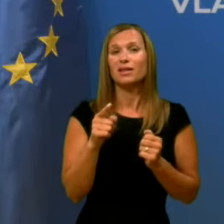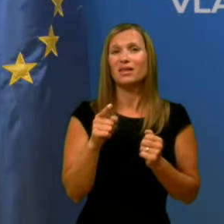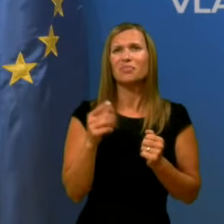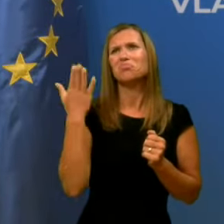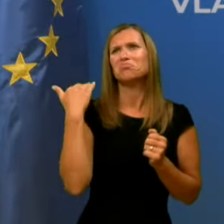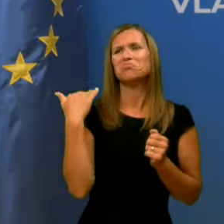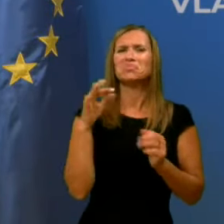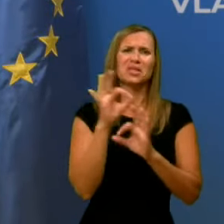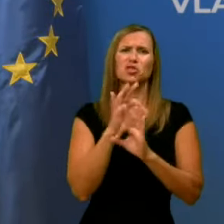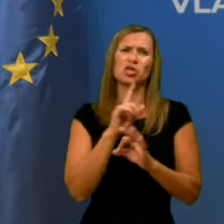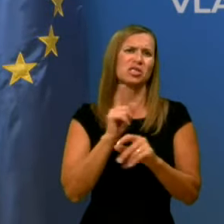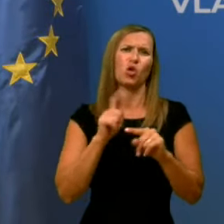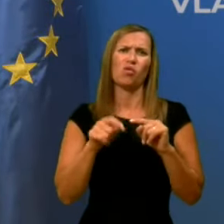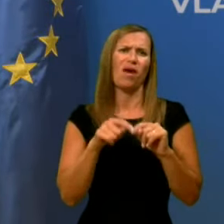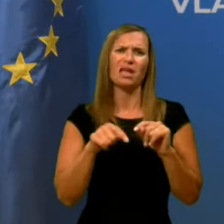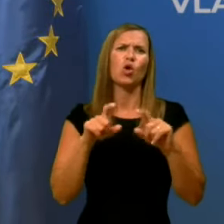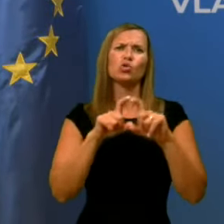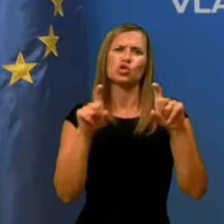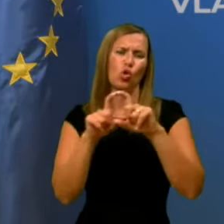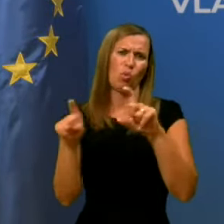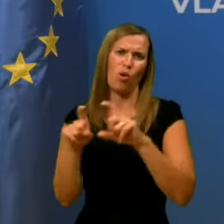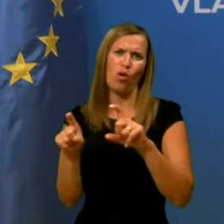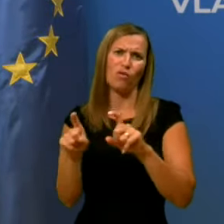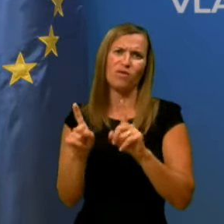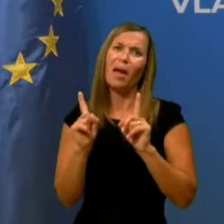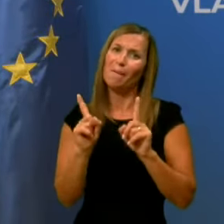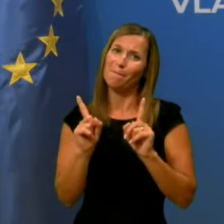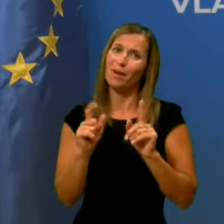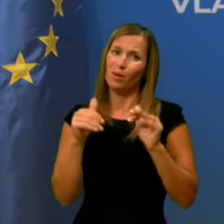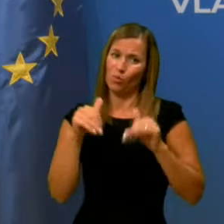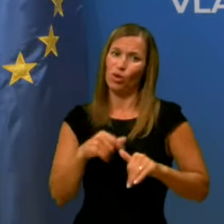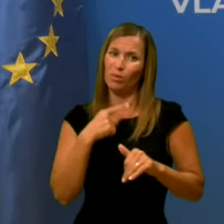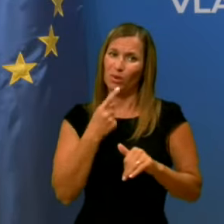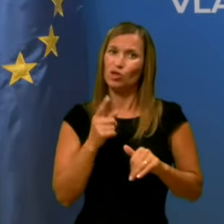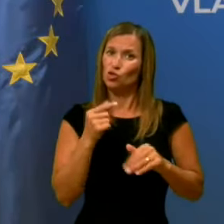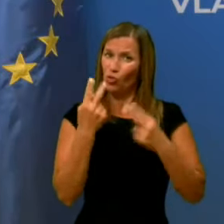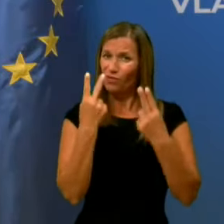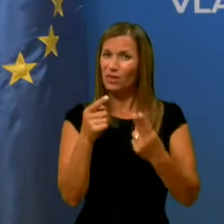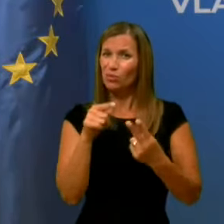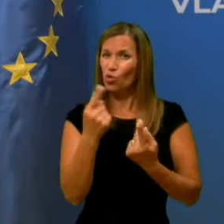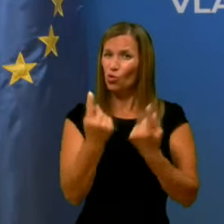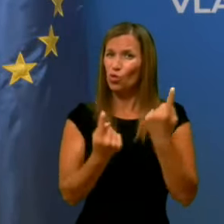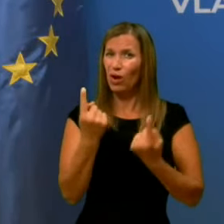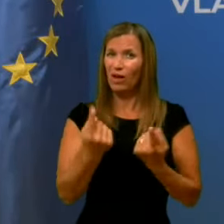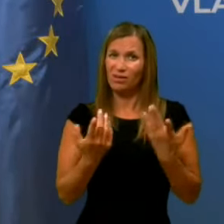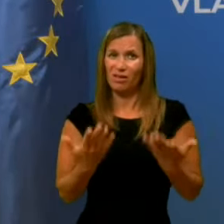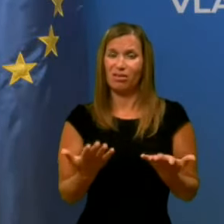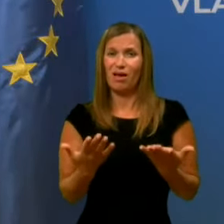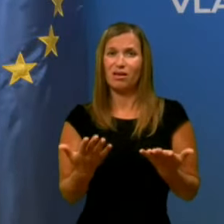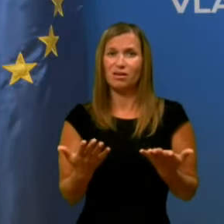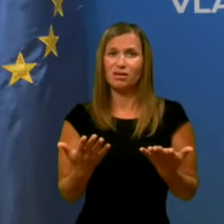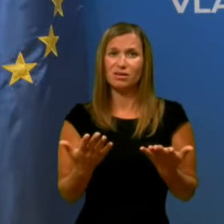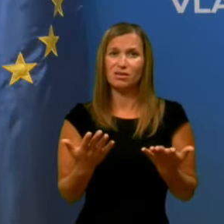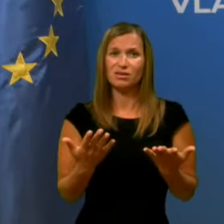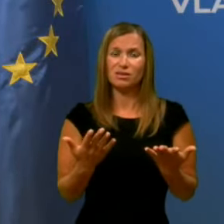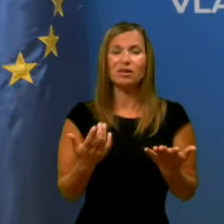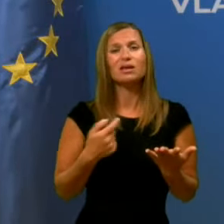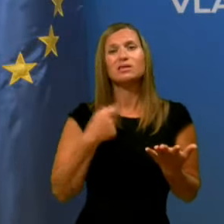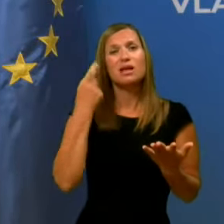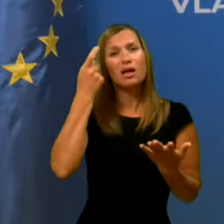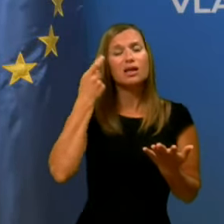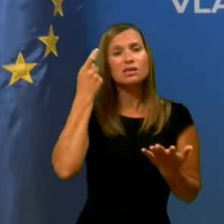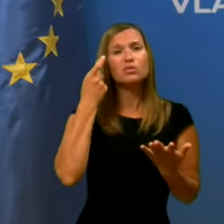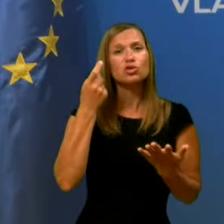domovi. Moram pa reči, da, ko vidim to dogajanje, danes ob covidu, razmišljam,